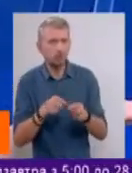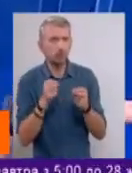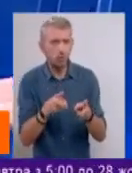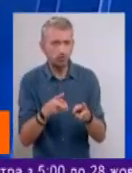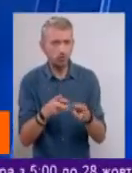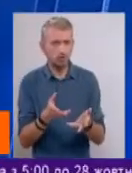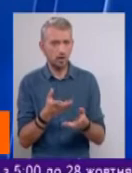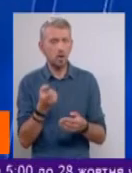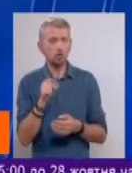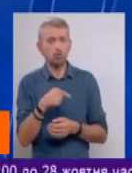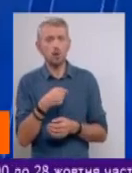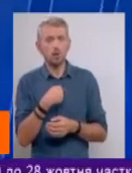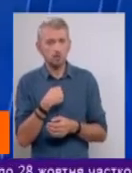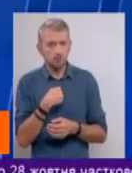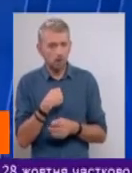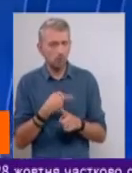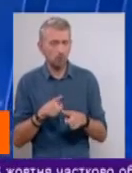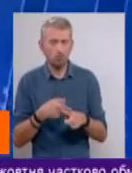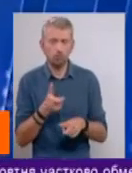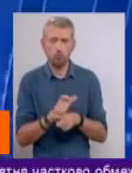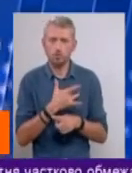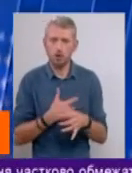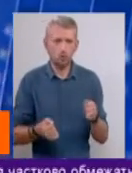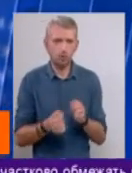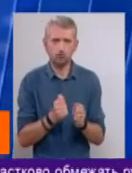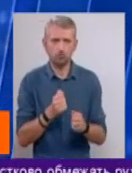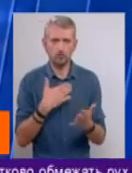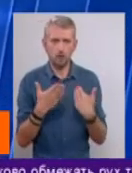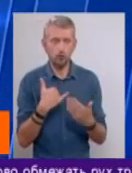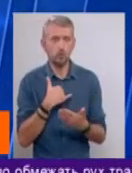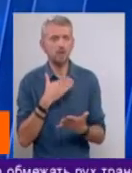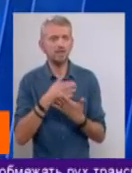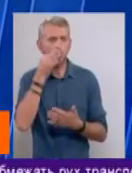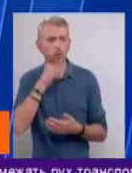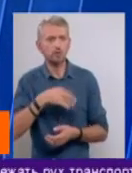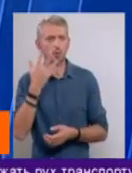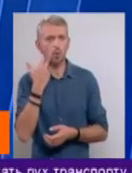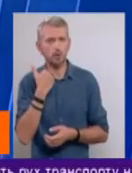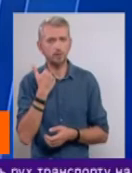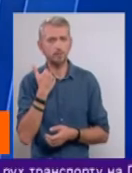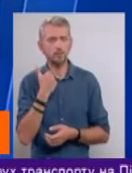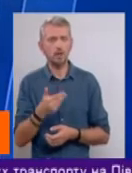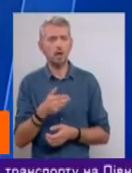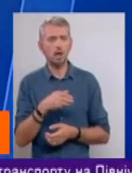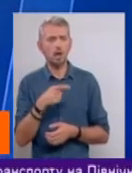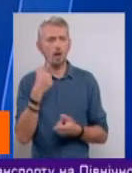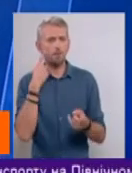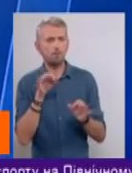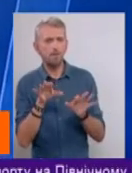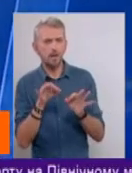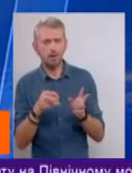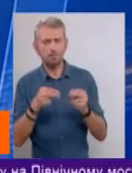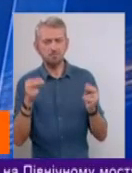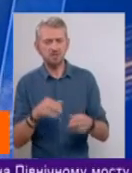медійний злочин, тому я до цього дуже категорично ставлюся. І у нас є досвід, коли медіа підписали